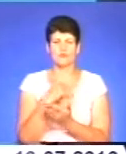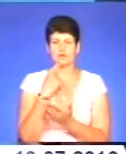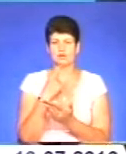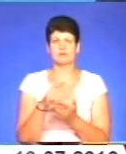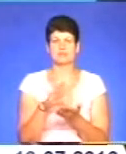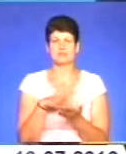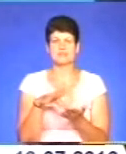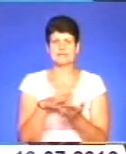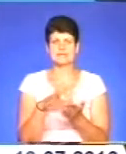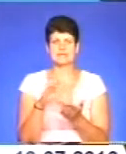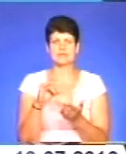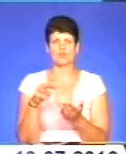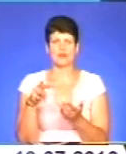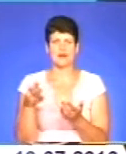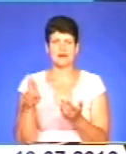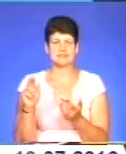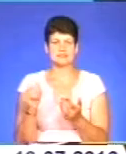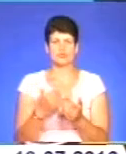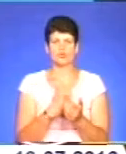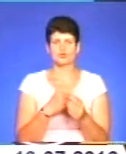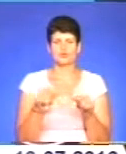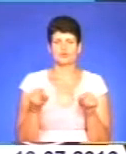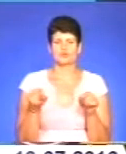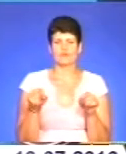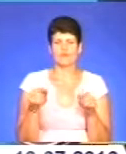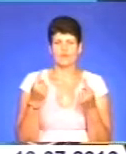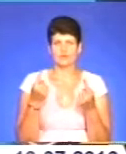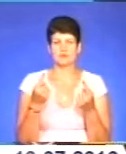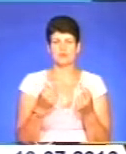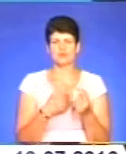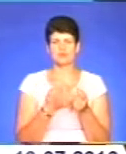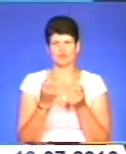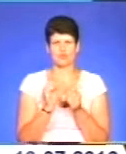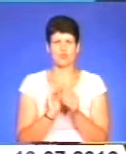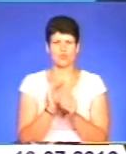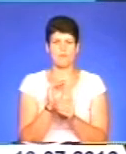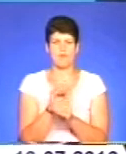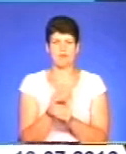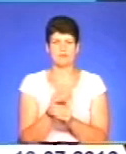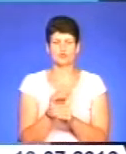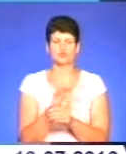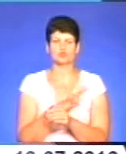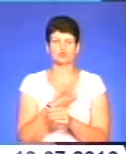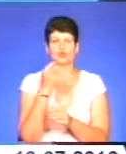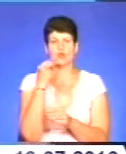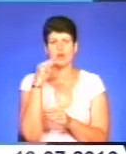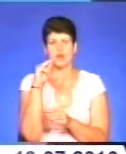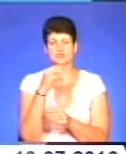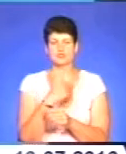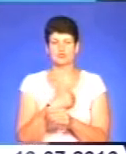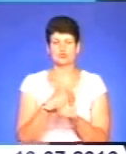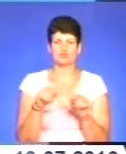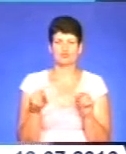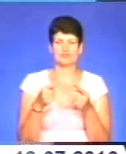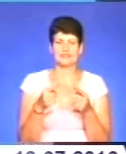симуляції, які хочемо створити разом з університетом, який вже почав створити. Ми хочемо трохи додати, щоб було краще. Хочемо створити якісь